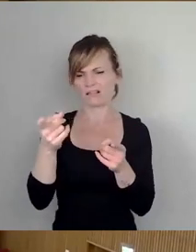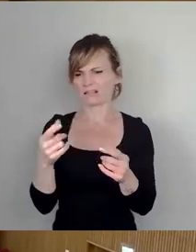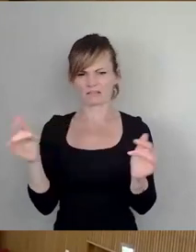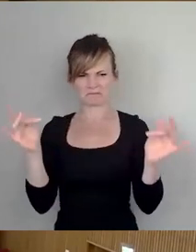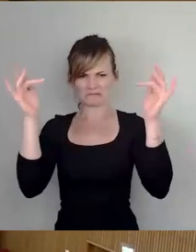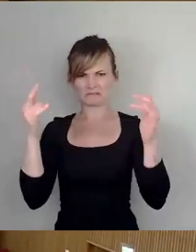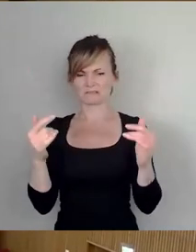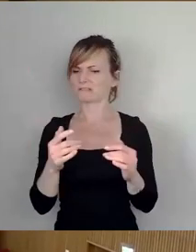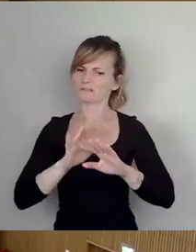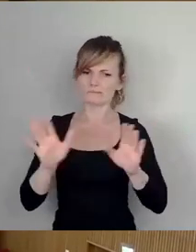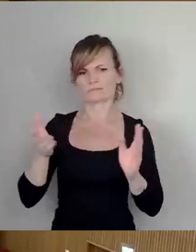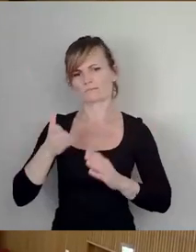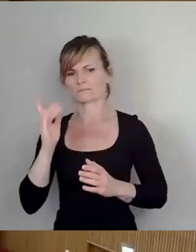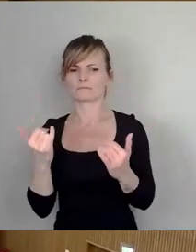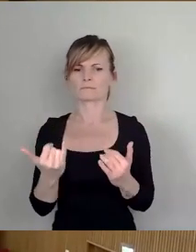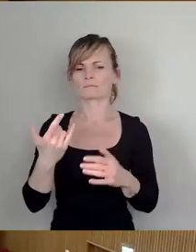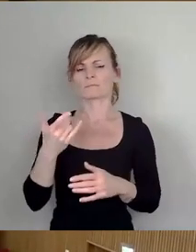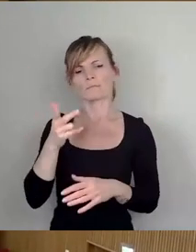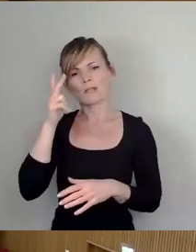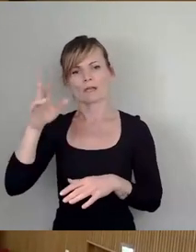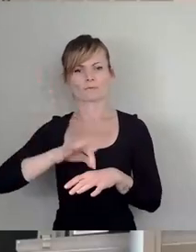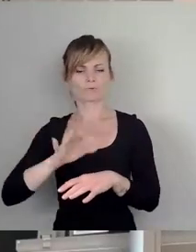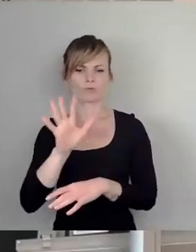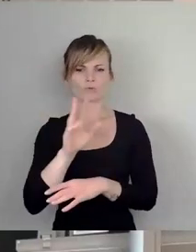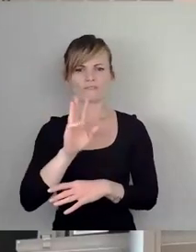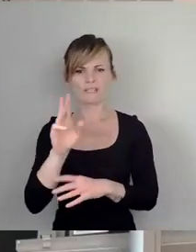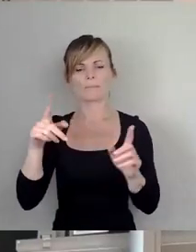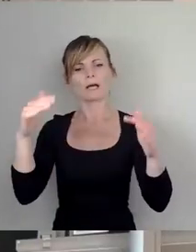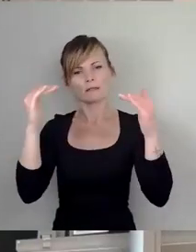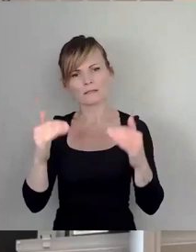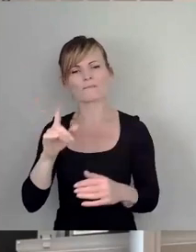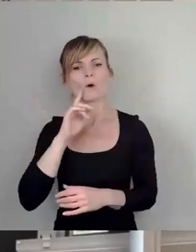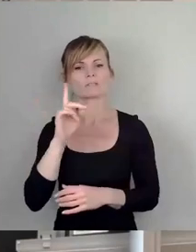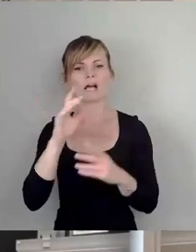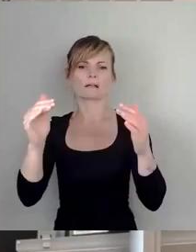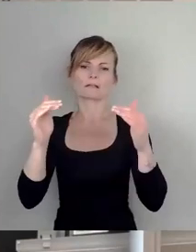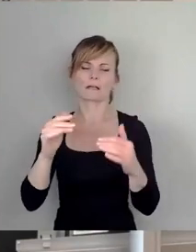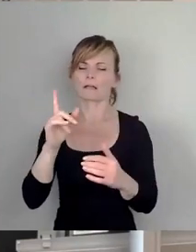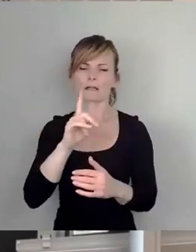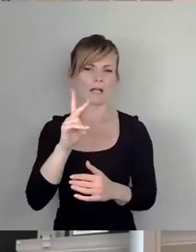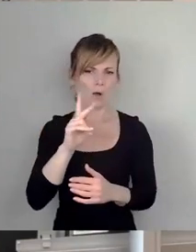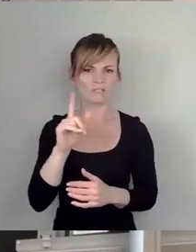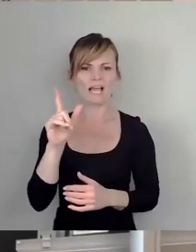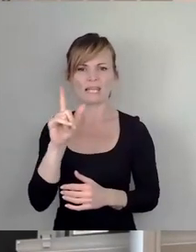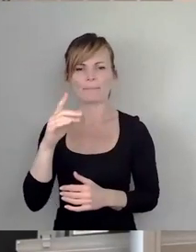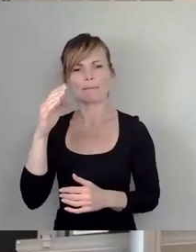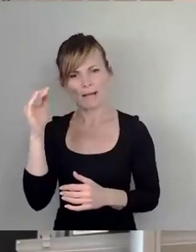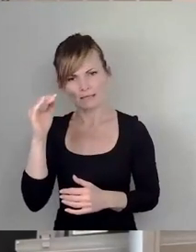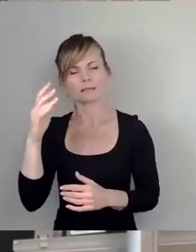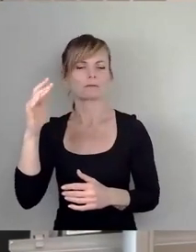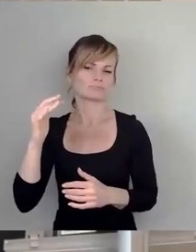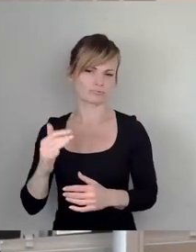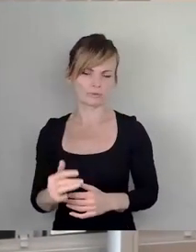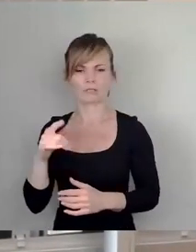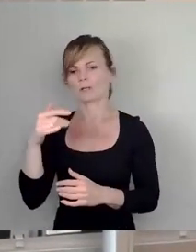haben jetzt Herrn Dr. Schulte-Wissermann auf der Liste, Frau Dagen, dann erst Klaus Lippmann, dann Frau Dagen. Dann frage ich noch mal die Grünen